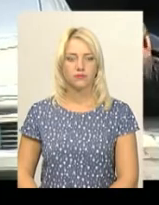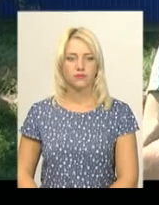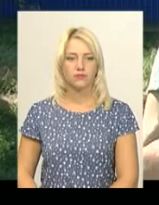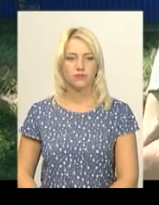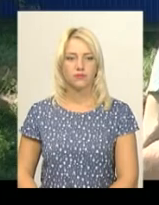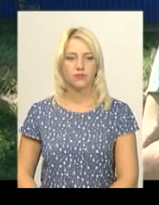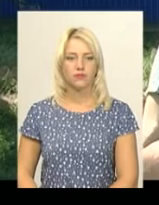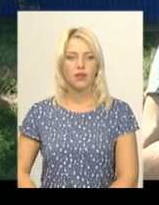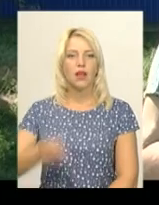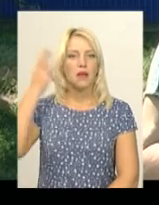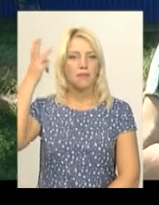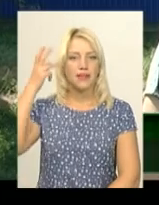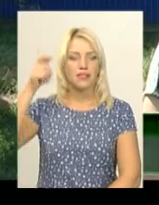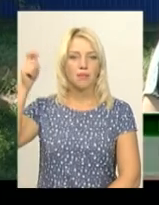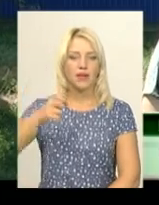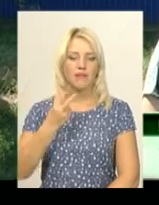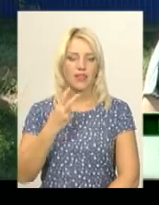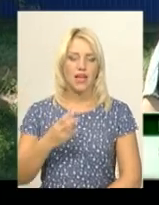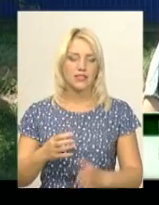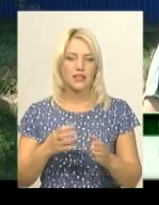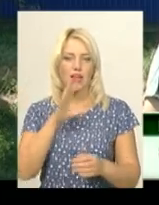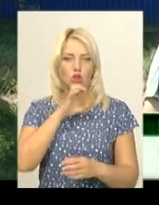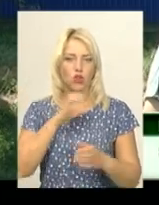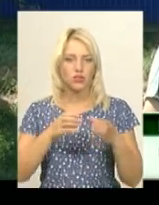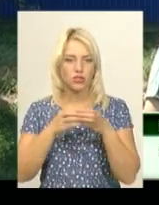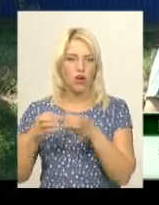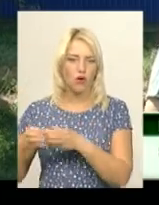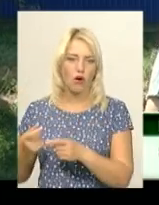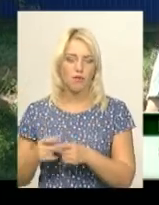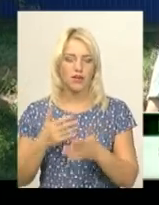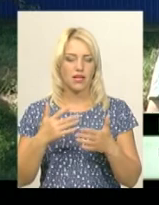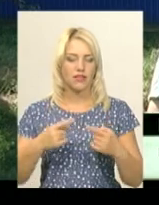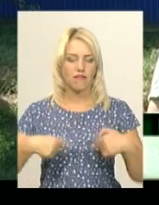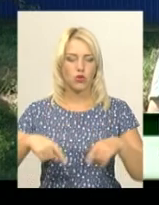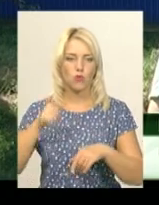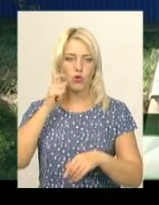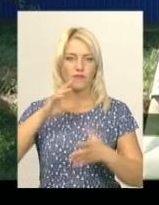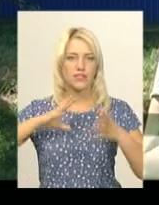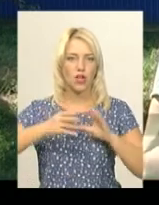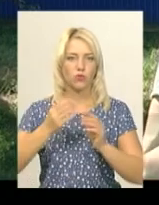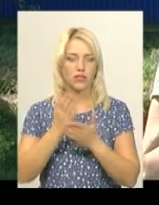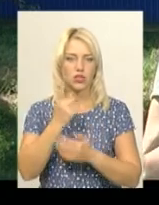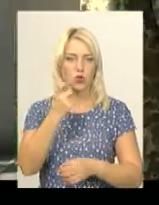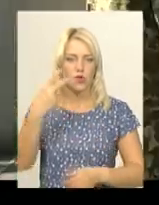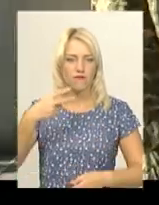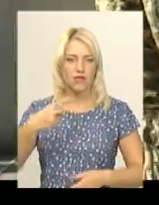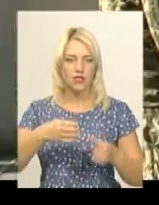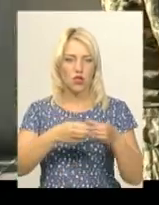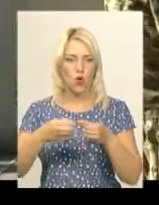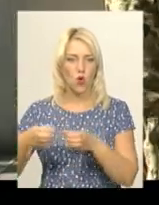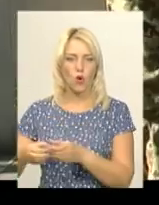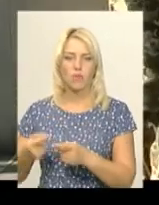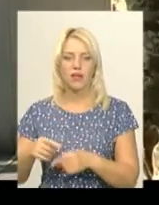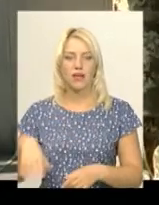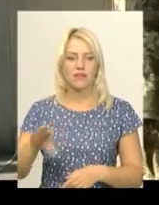У Хмельницькій приїхали 12 кінологічних команд різних відомств України. Загалом існує 120 кінологічних команд. Усіх